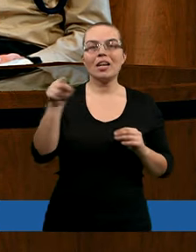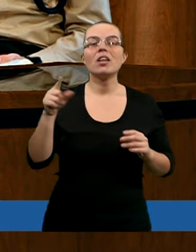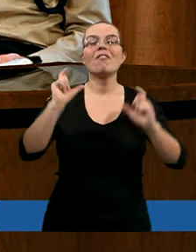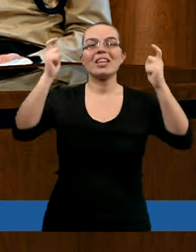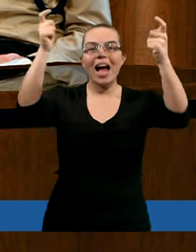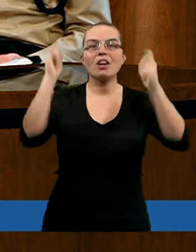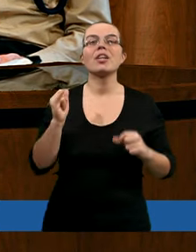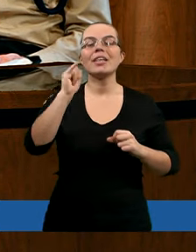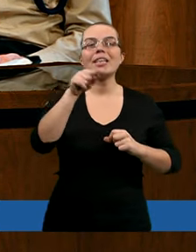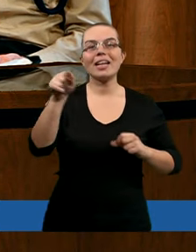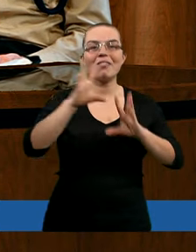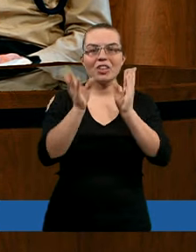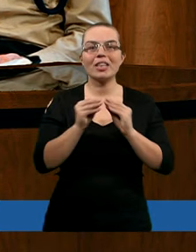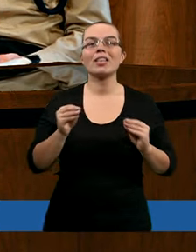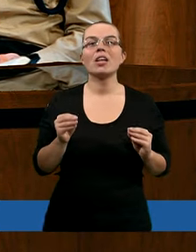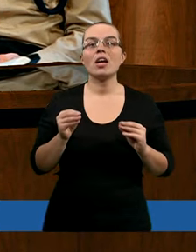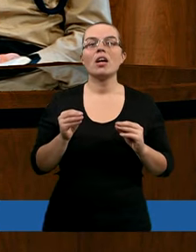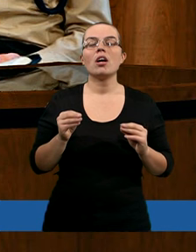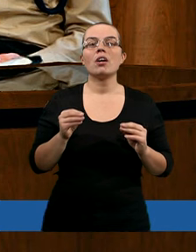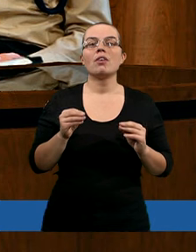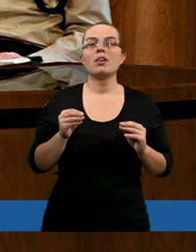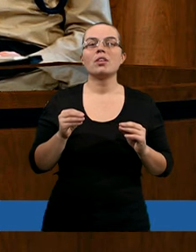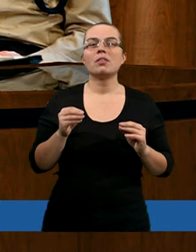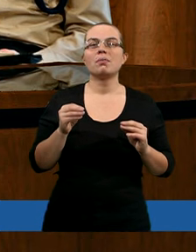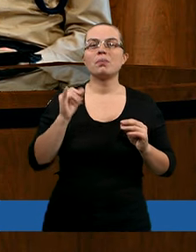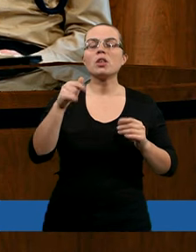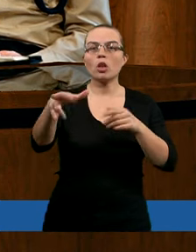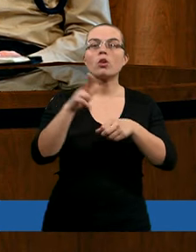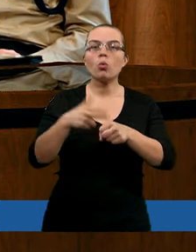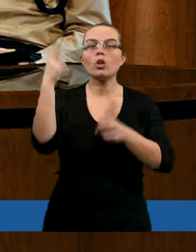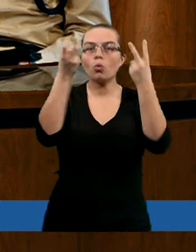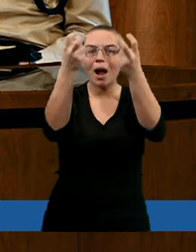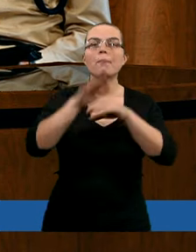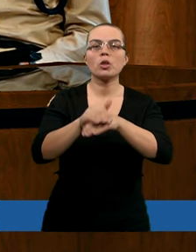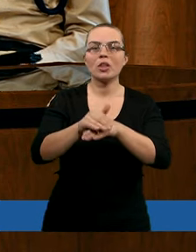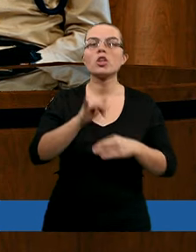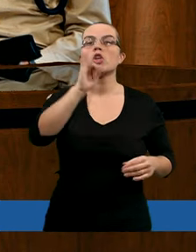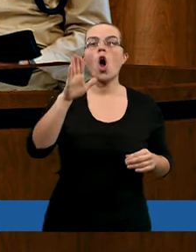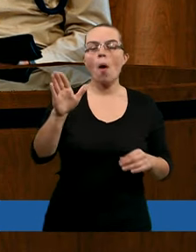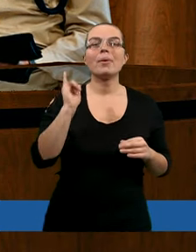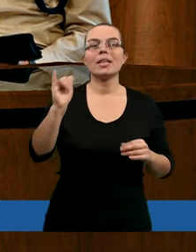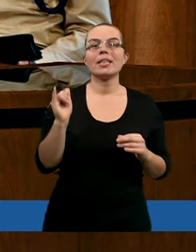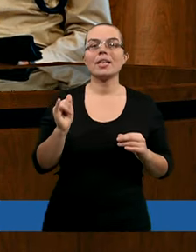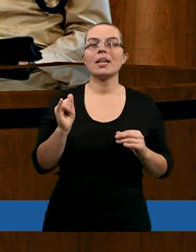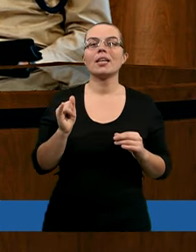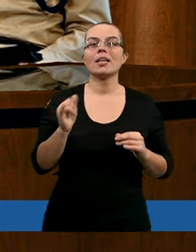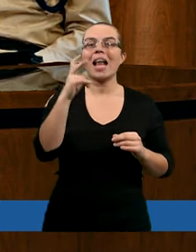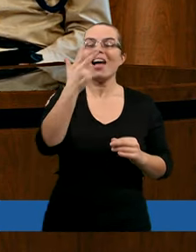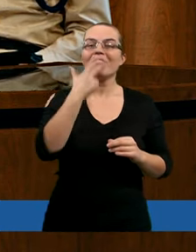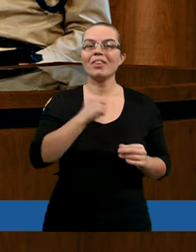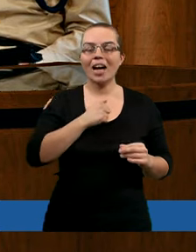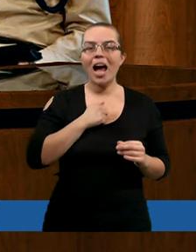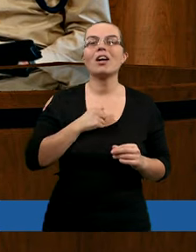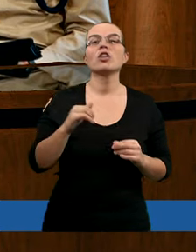wydarzeń i tych wszystkich słów cierpkich, które usłyszał od swoich przyjaciół, Job najwyraźniej